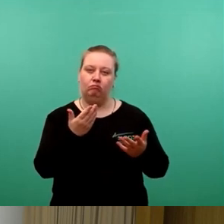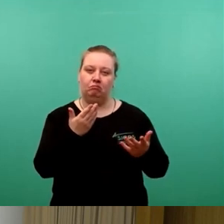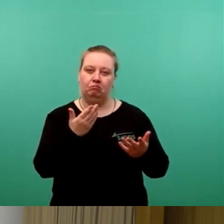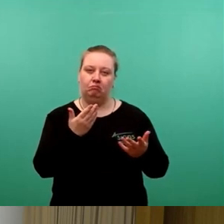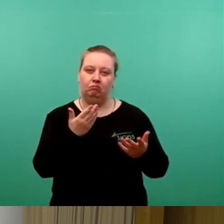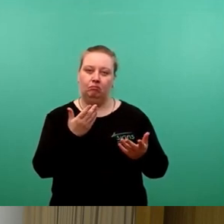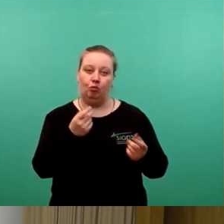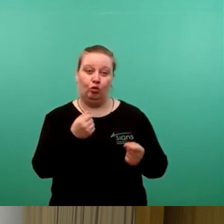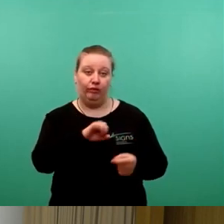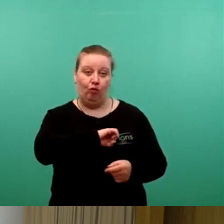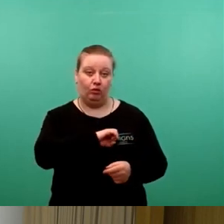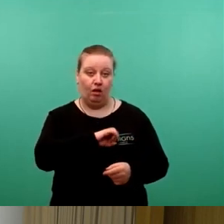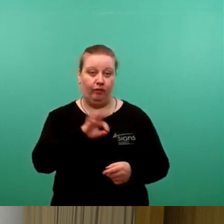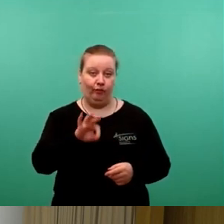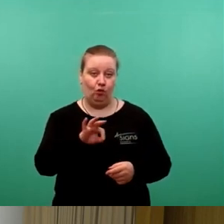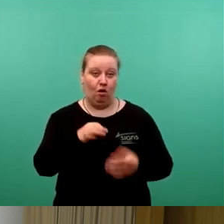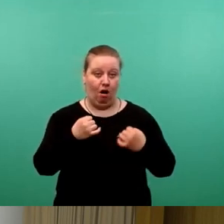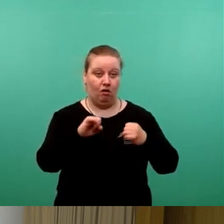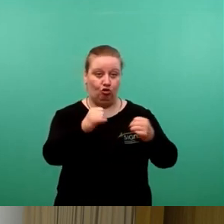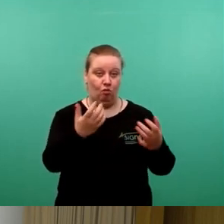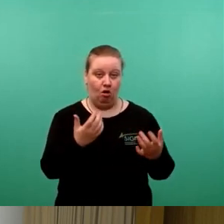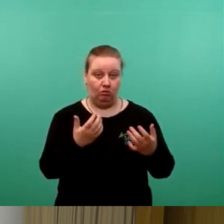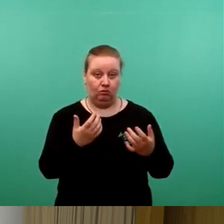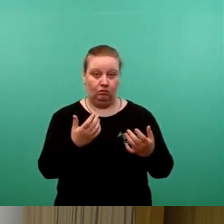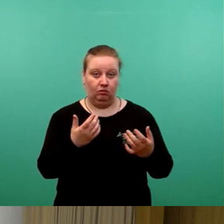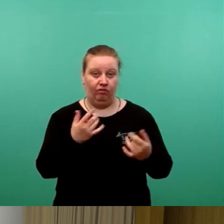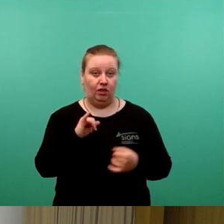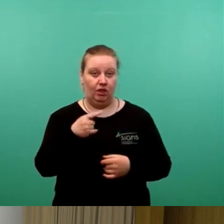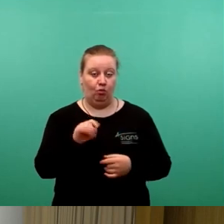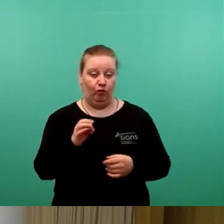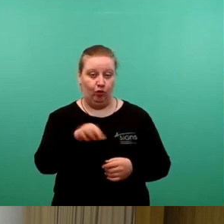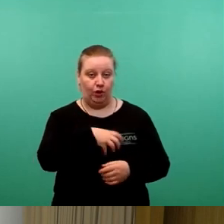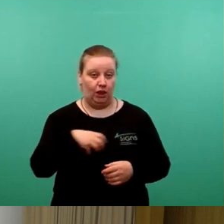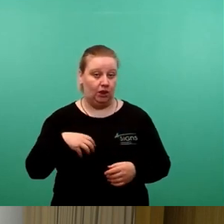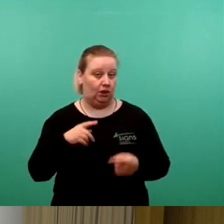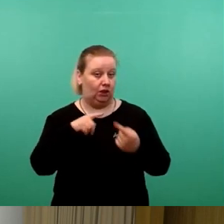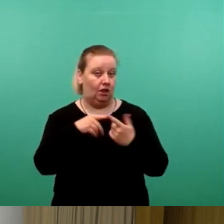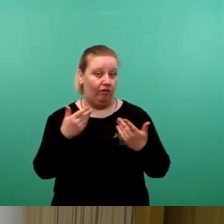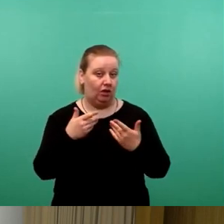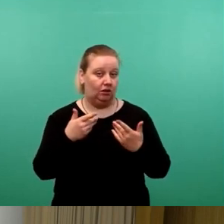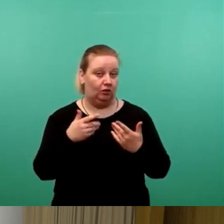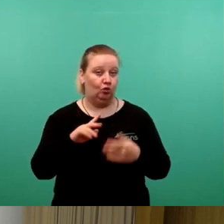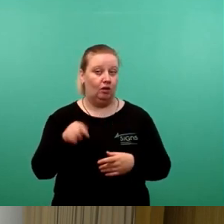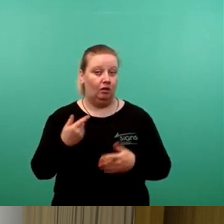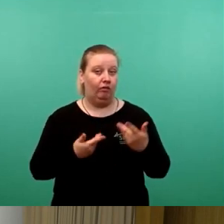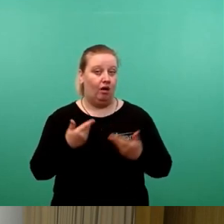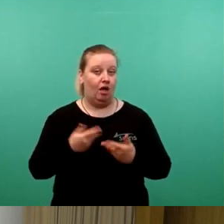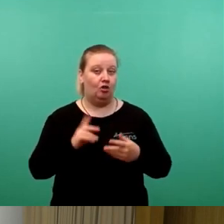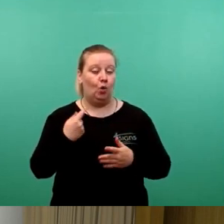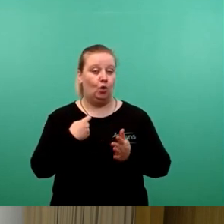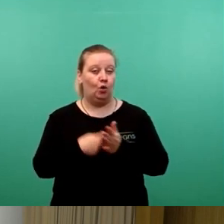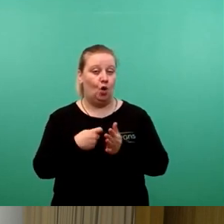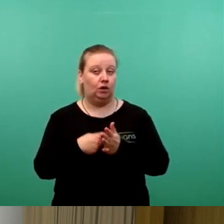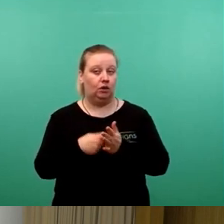Vorteile werden dann bei diesem Engagement bei dieser Entwicklung des IPO für die Stadt Dresden erwartet und würden diese dann die zu erwartenden Kosten dann, die damit